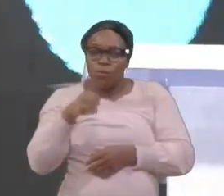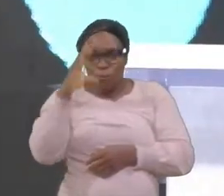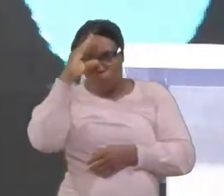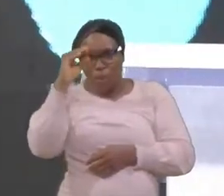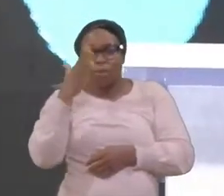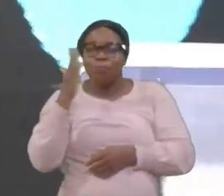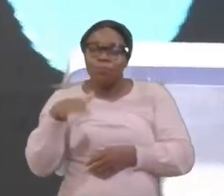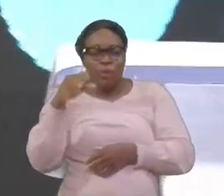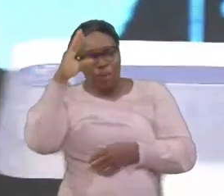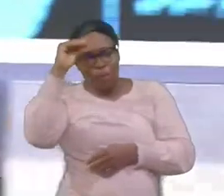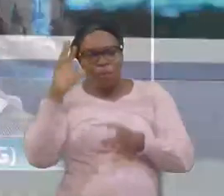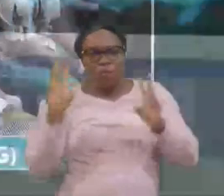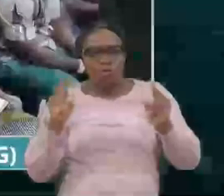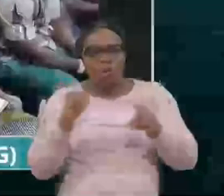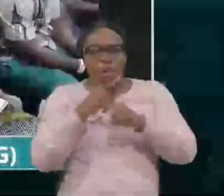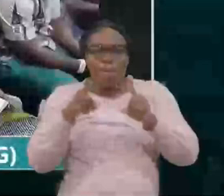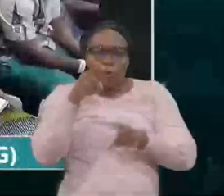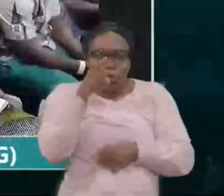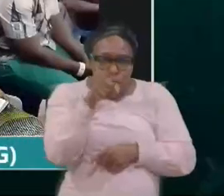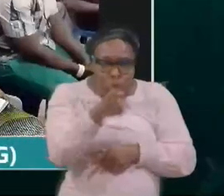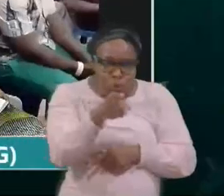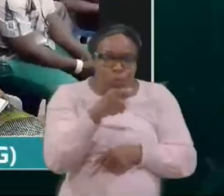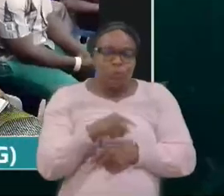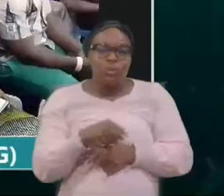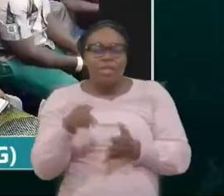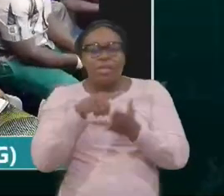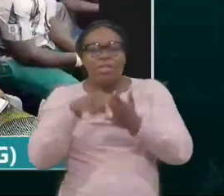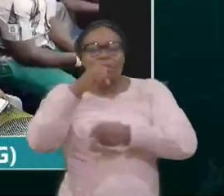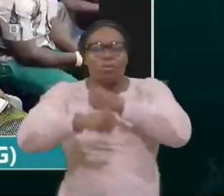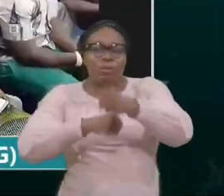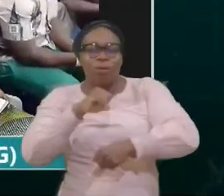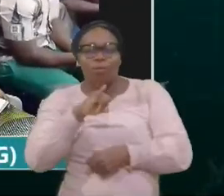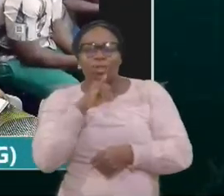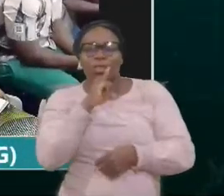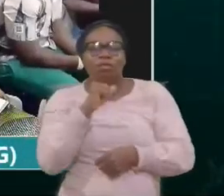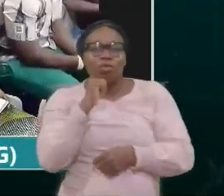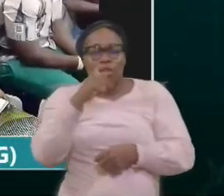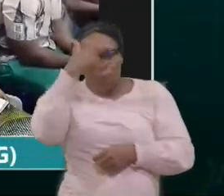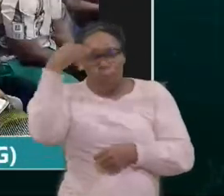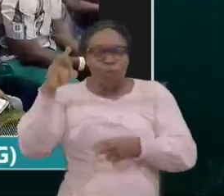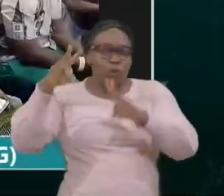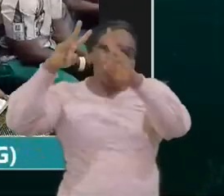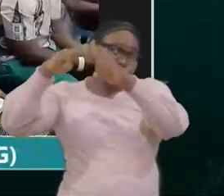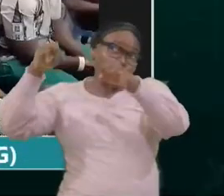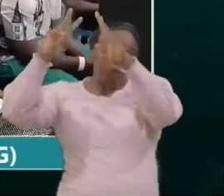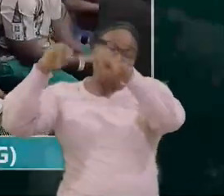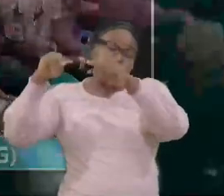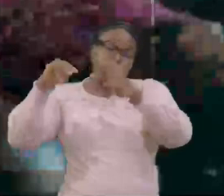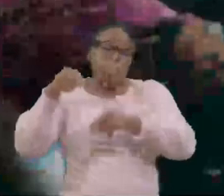toi-même. Cette souffrance, ce n'est pas la faute aux ennemis du village.